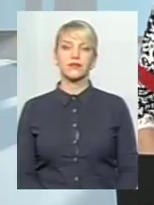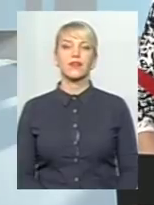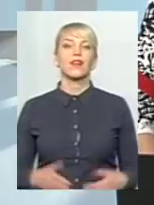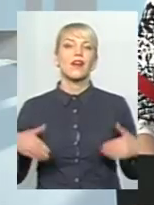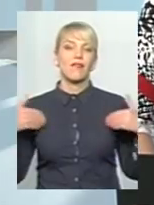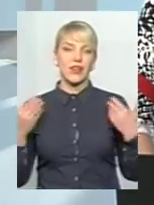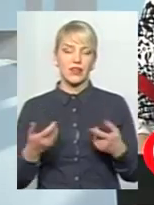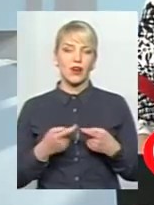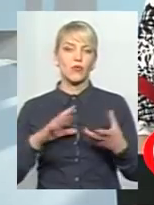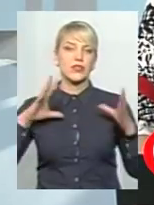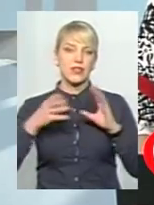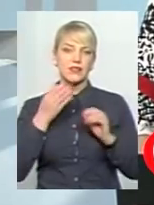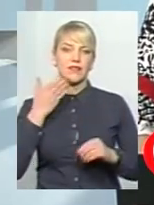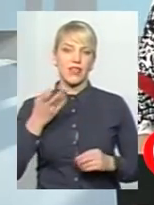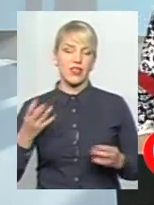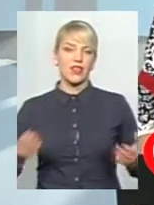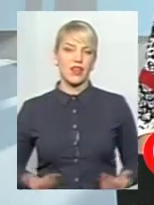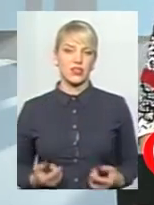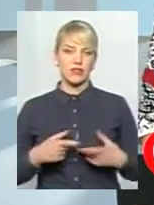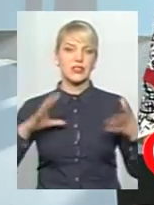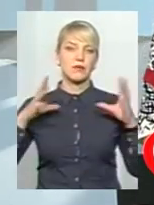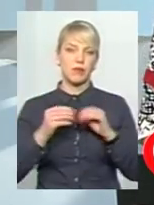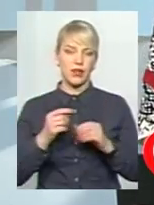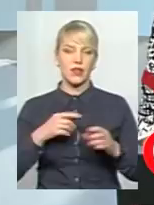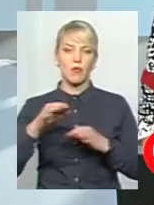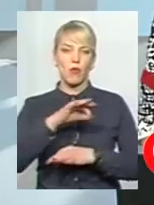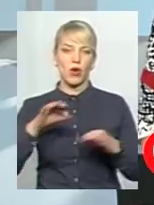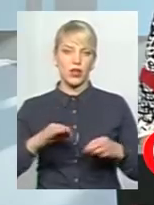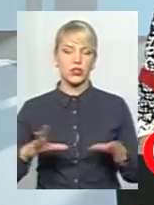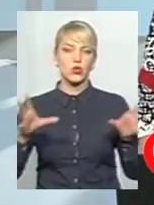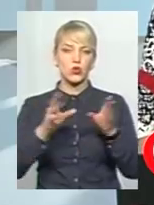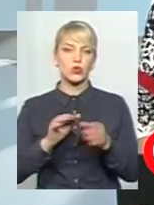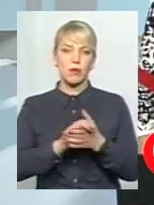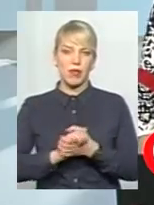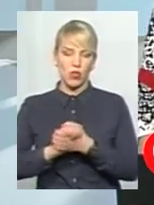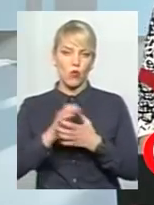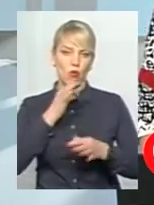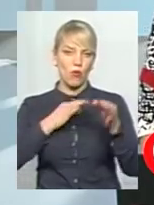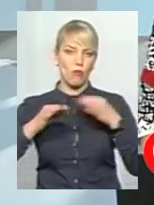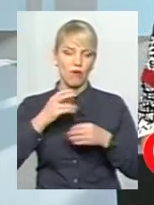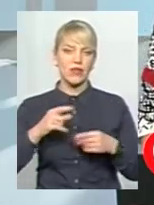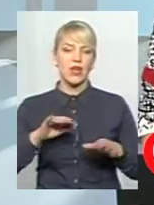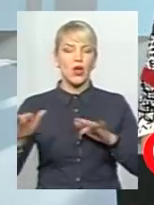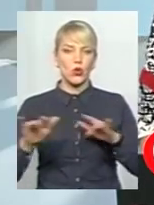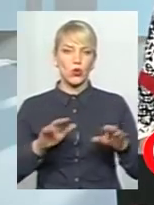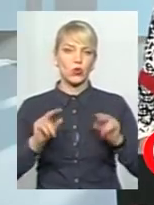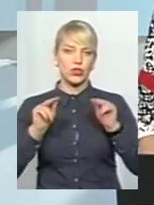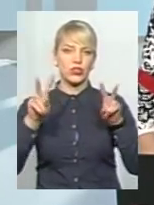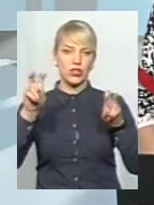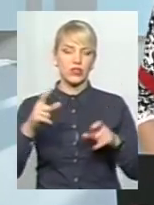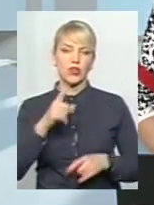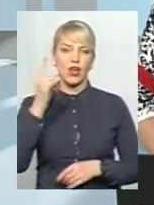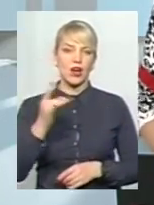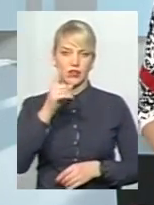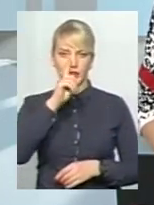Вітаємо, це «Звіти на живо» – спільний проєкт суспільного мовлення і руху «Чесно». Раз на місяць студія «Поділля Центр» буде